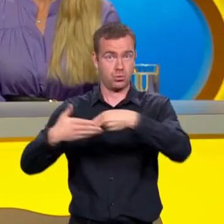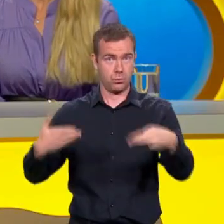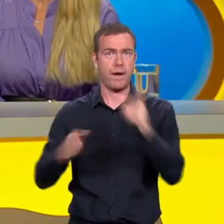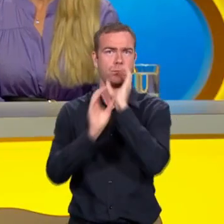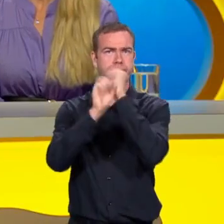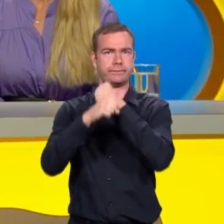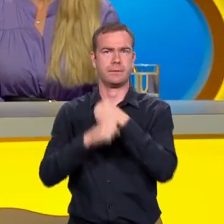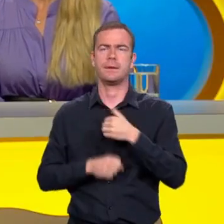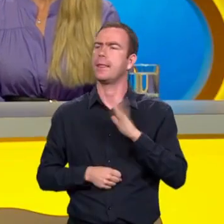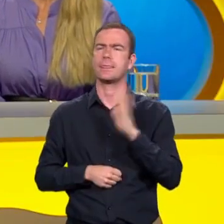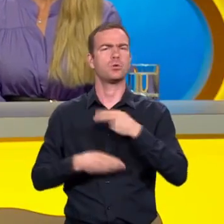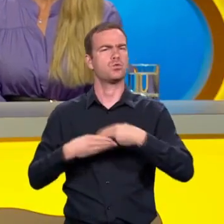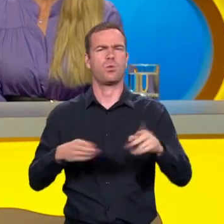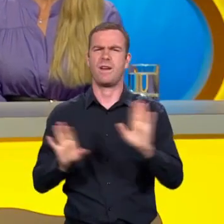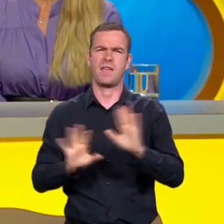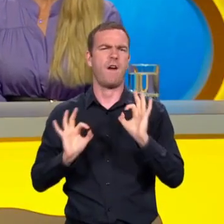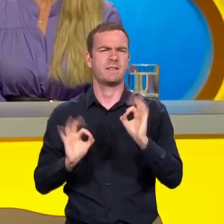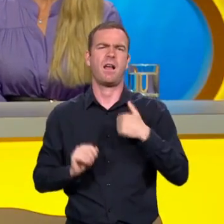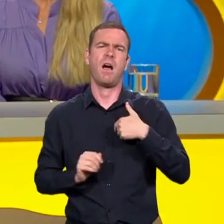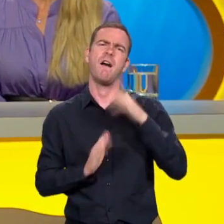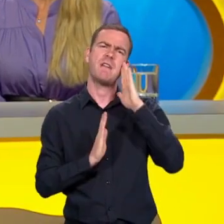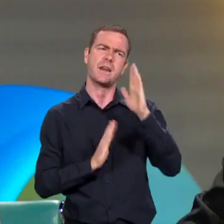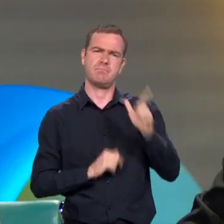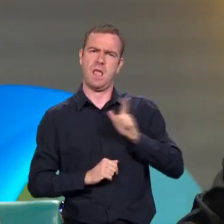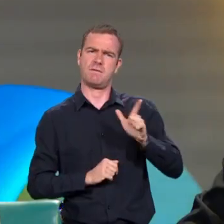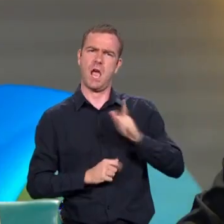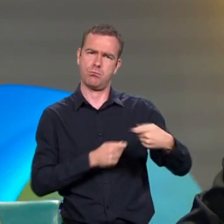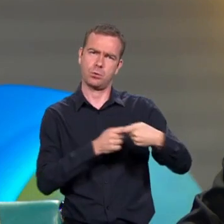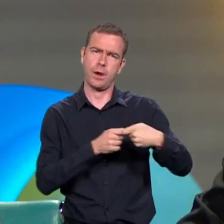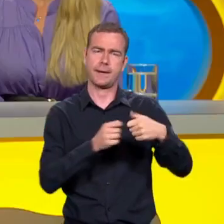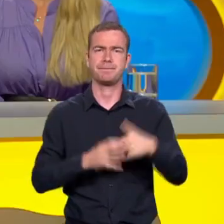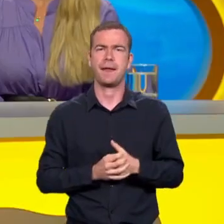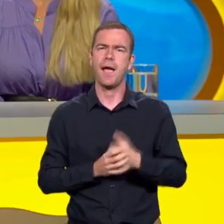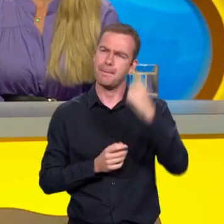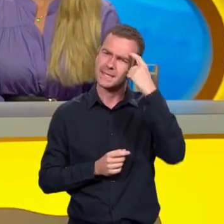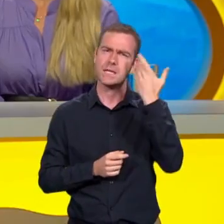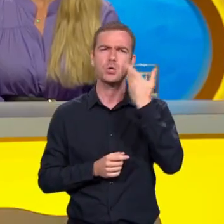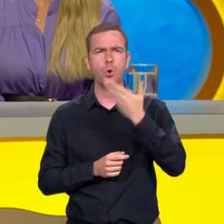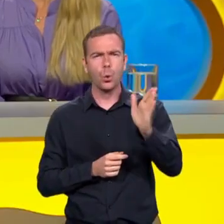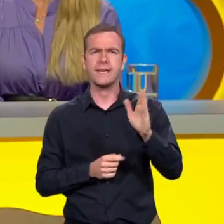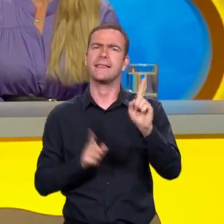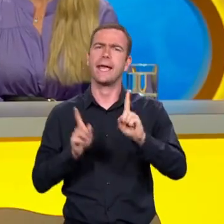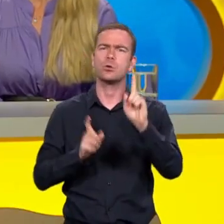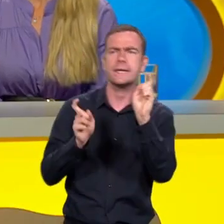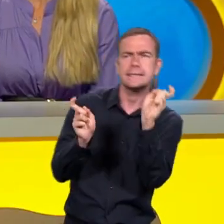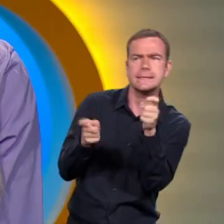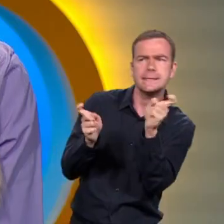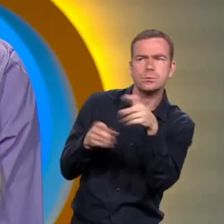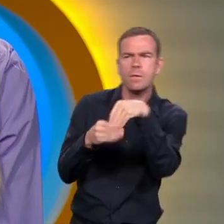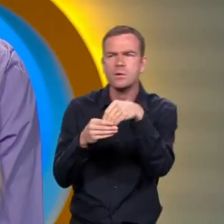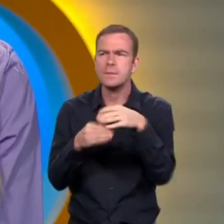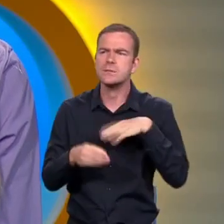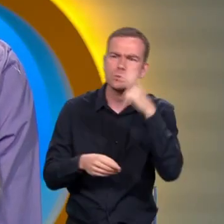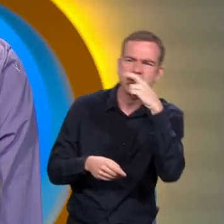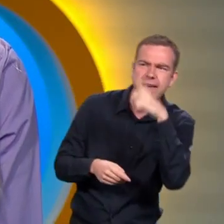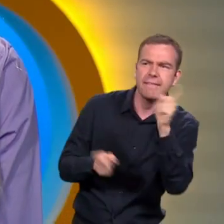existují takí ľudia, ktorí pátrají a pozerají kůzelníkom pod ruky, ako to robia, aby ich odhalili? Áno. Sú takí? Áno.